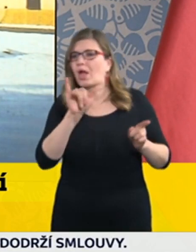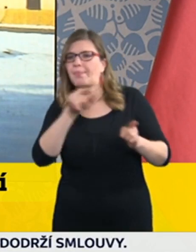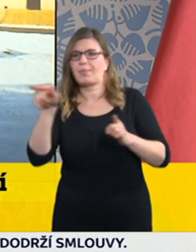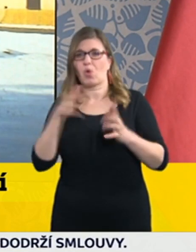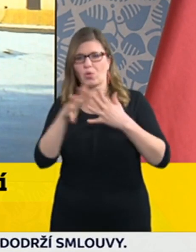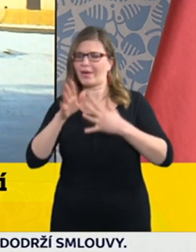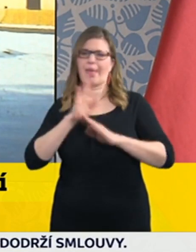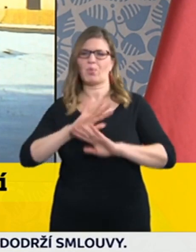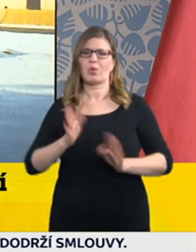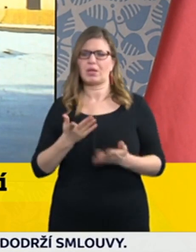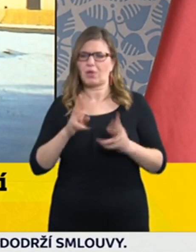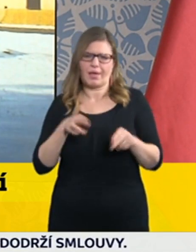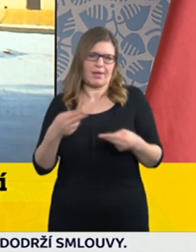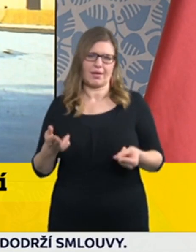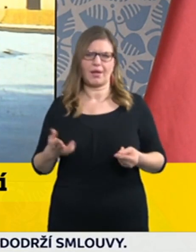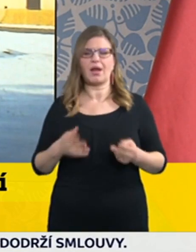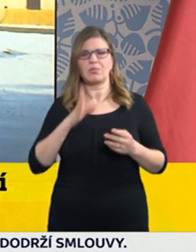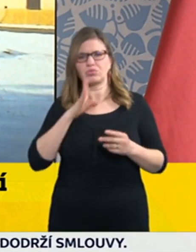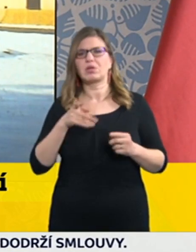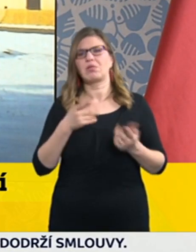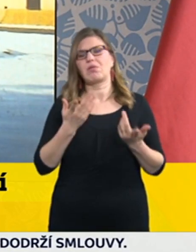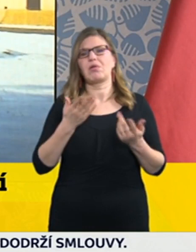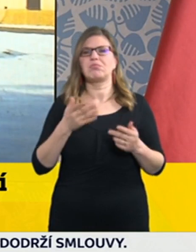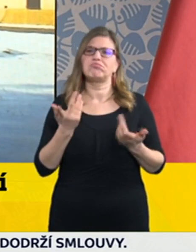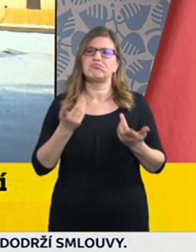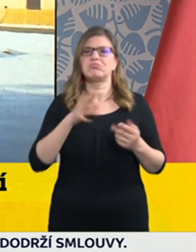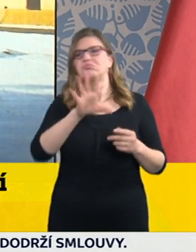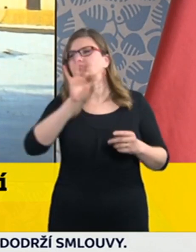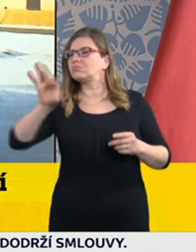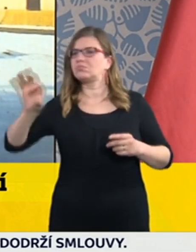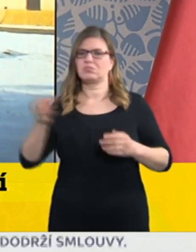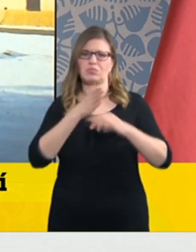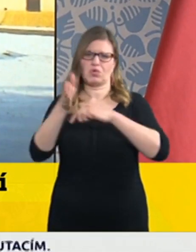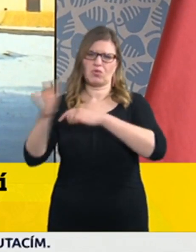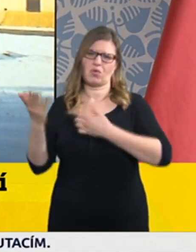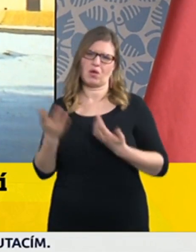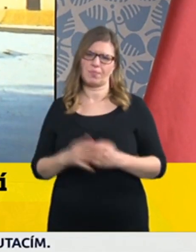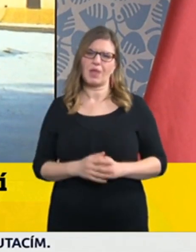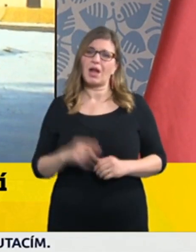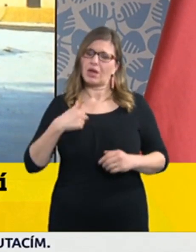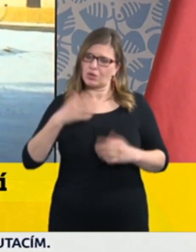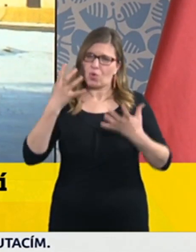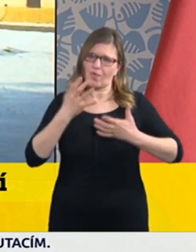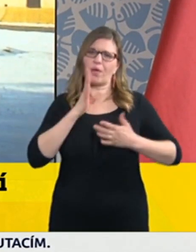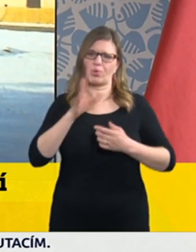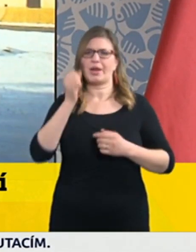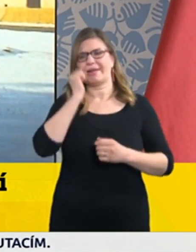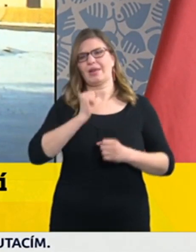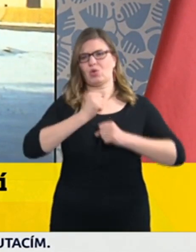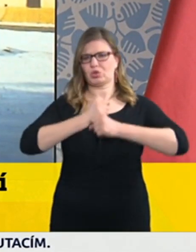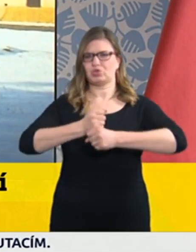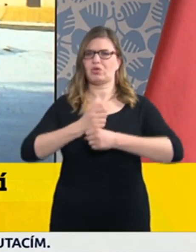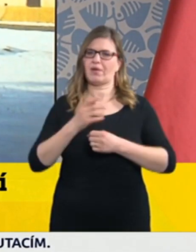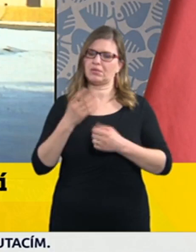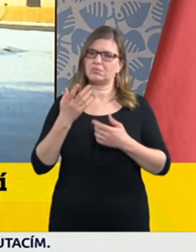potřeba a my tak činíme se společnou na to, že lidé tam opatření budou dodržovat a policie bude zasahovat pouze v